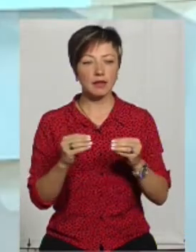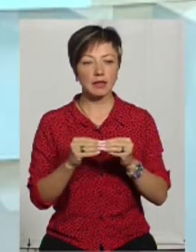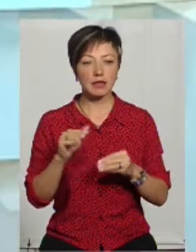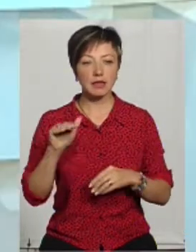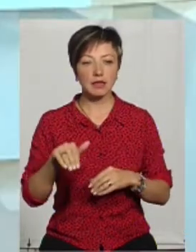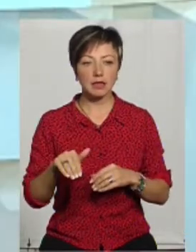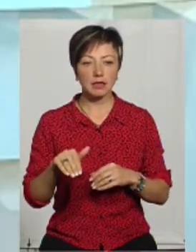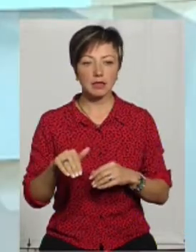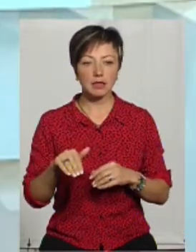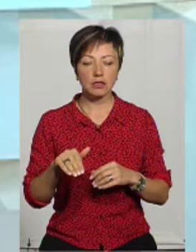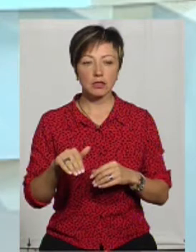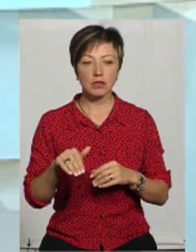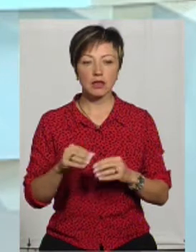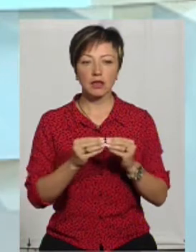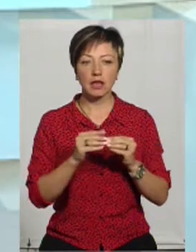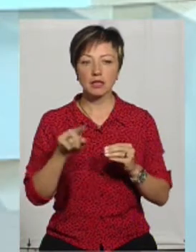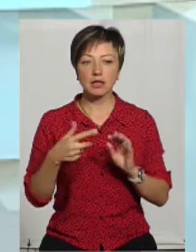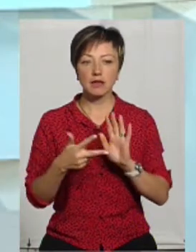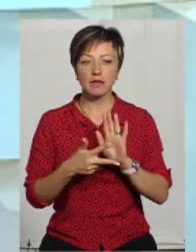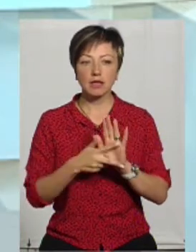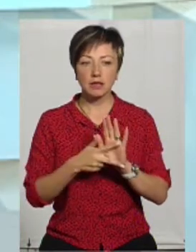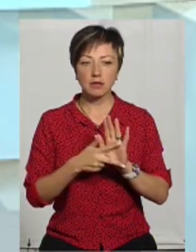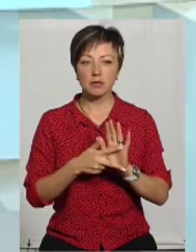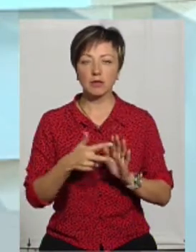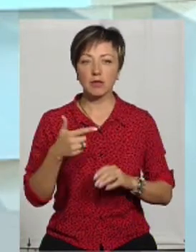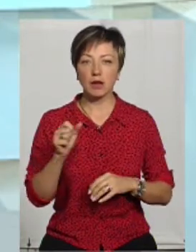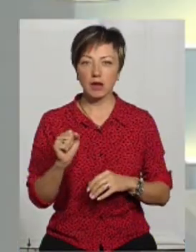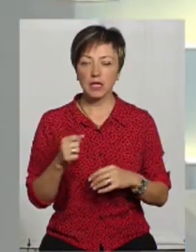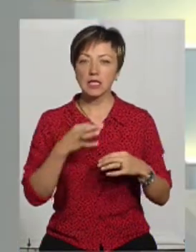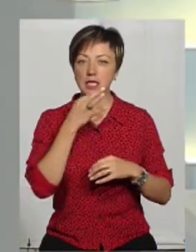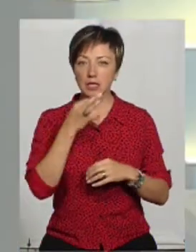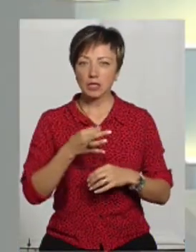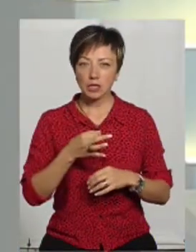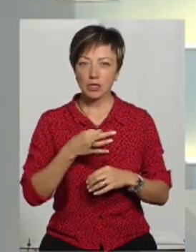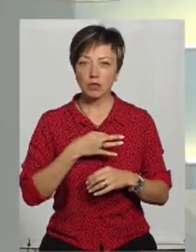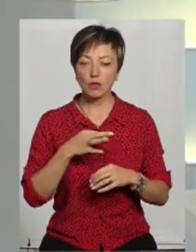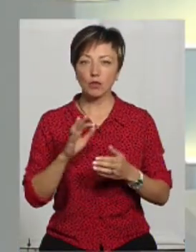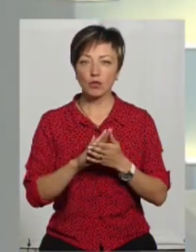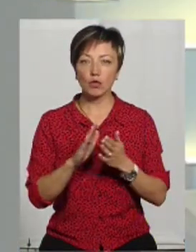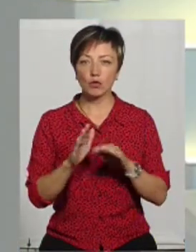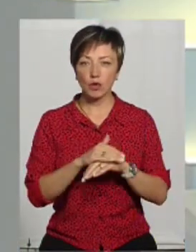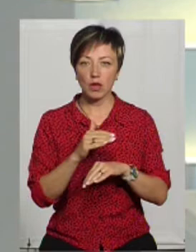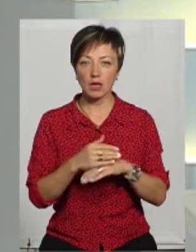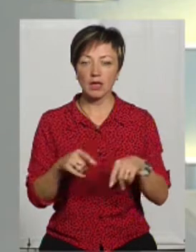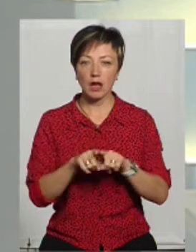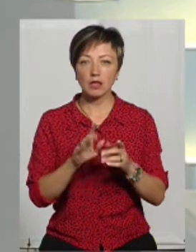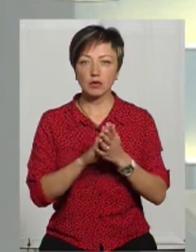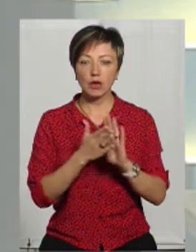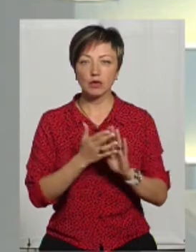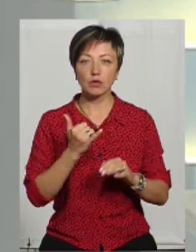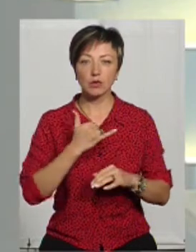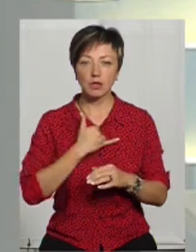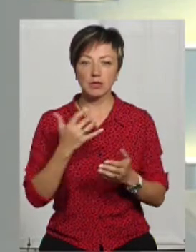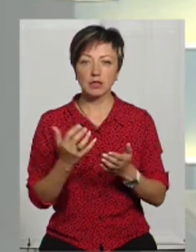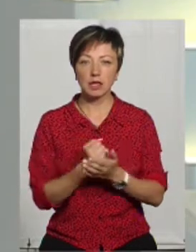,8 тисяч гектарів. Скажіть, будь ласка, така картинка у нас, у глядачів, склалася.